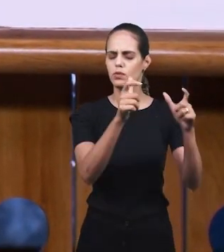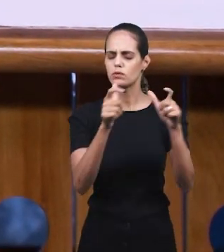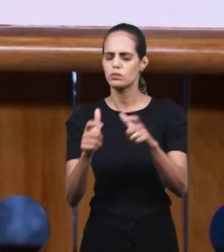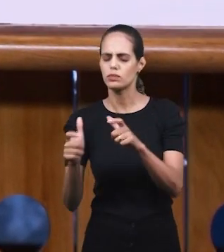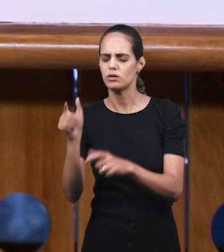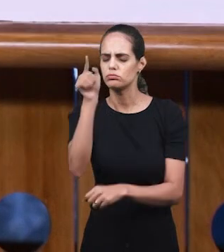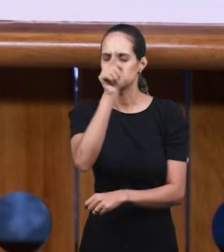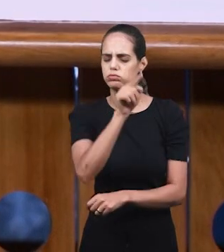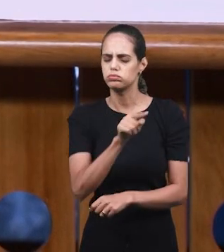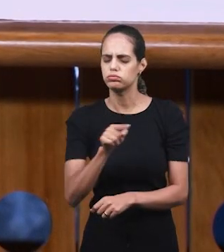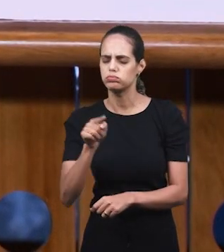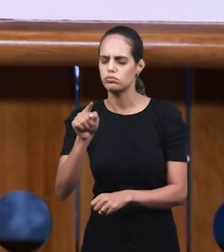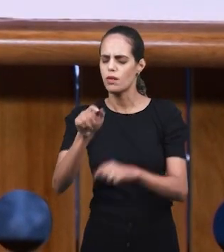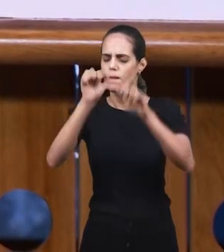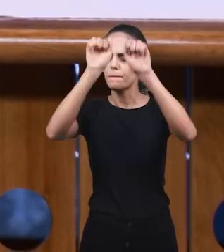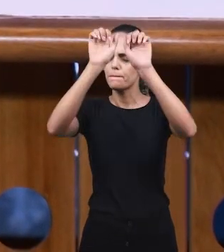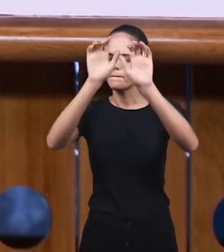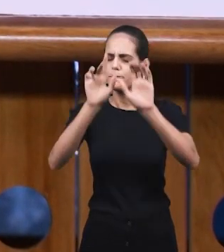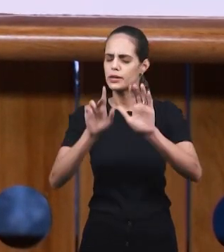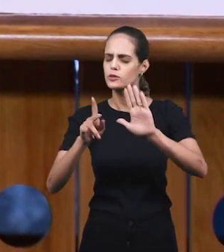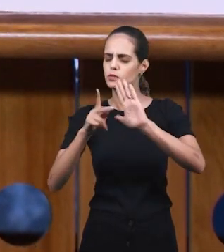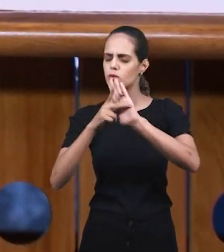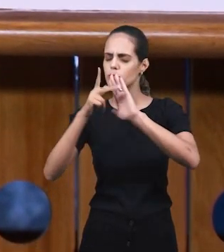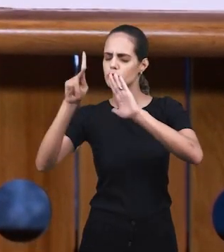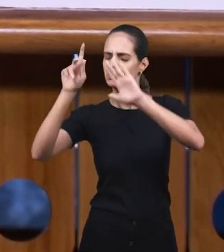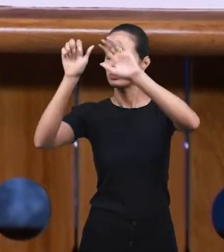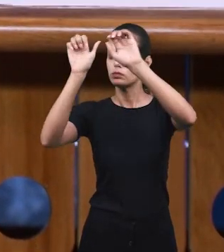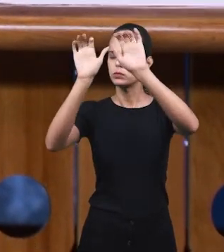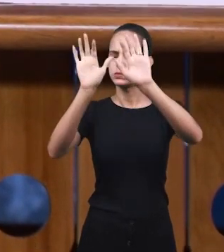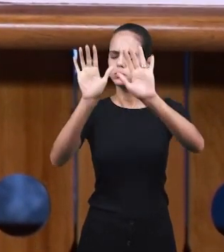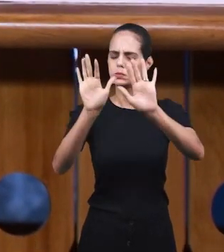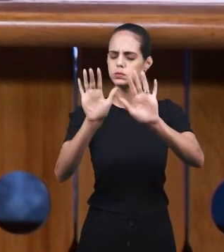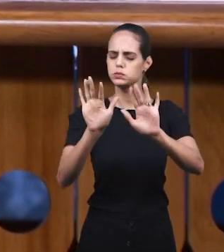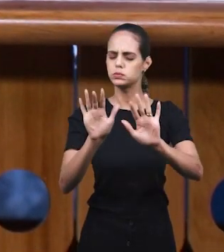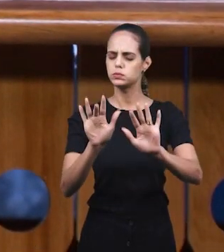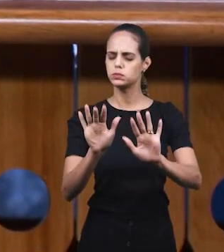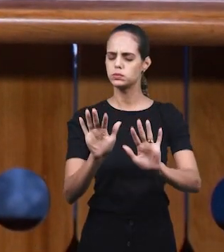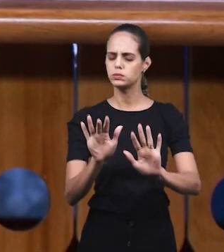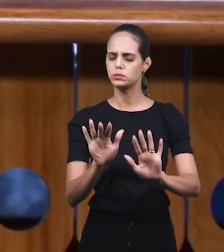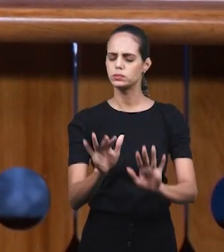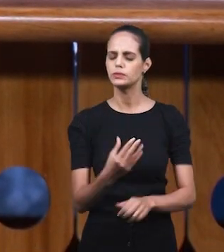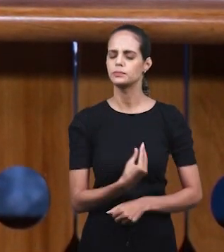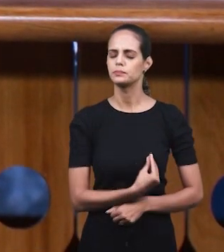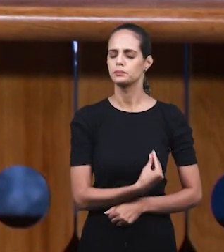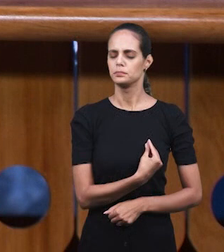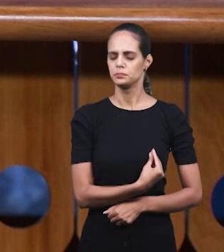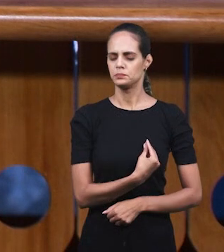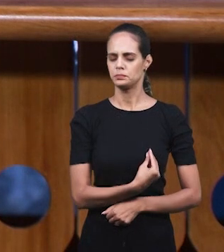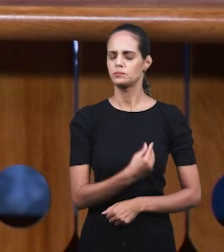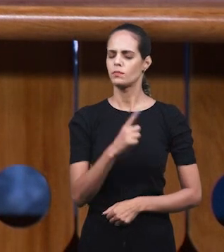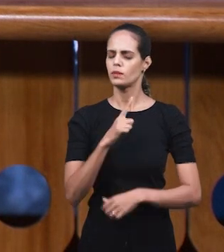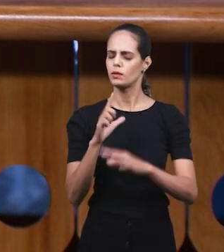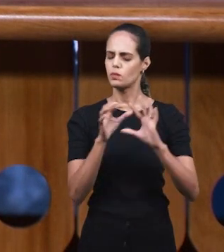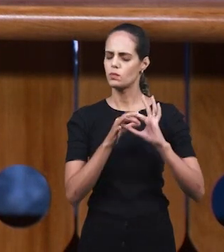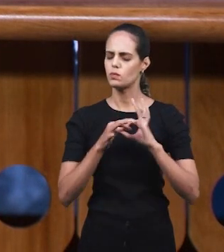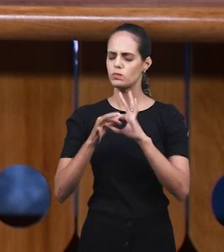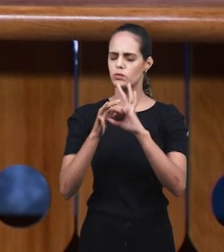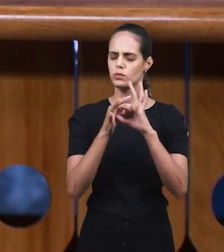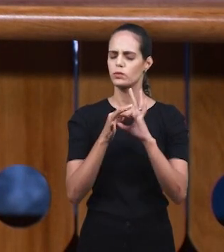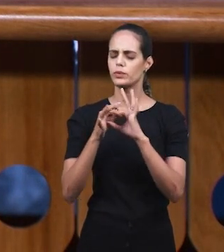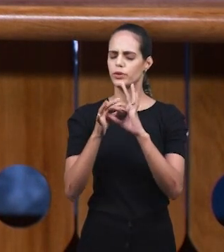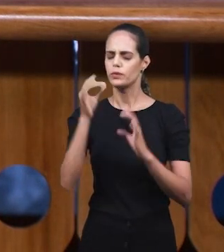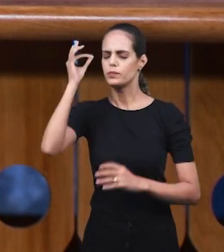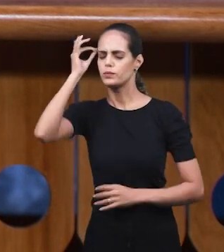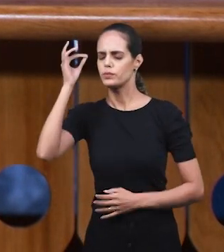бы она ни находилась, чтобы Твое благословение в этот момент да покроет их жизни, Господь, да будет Твое